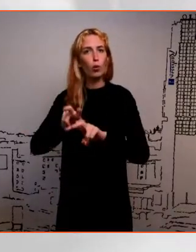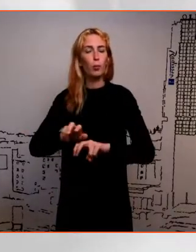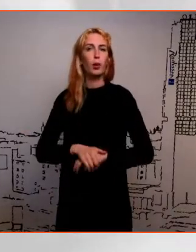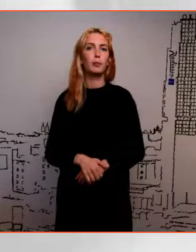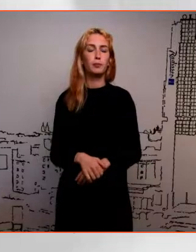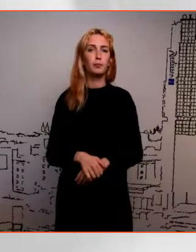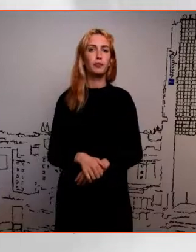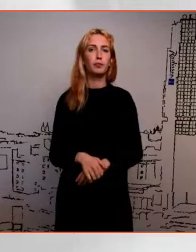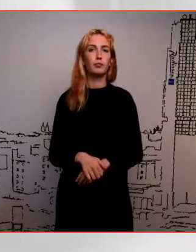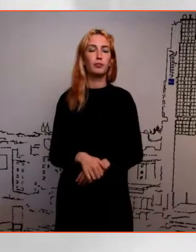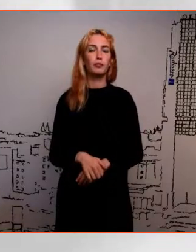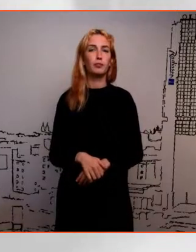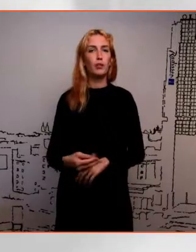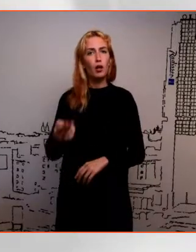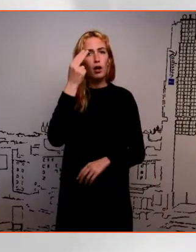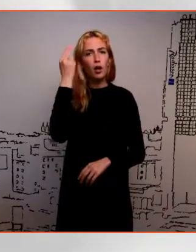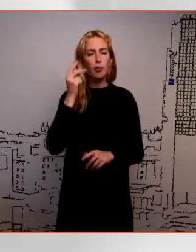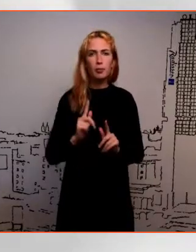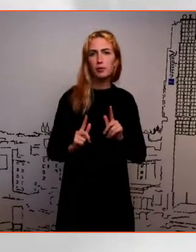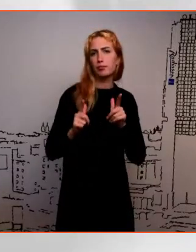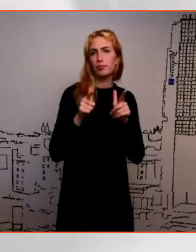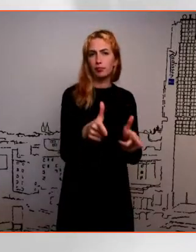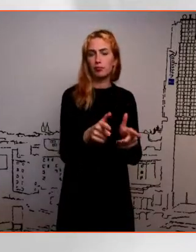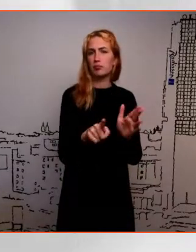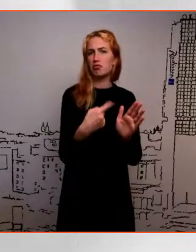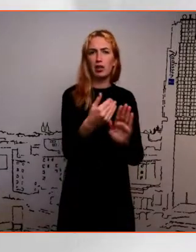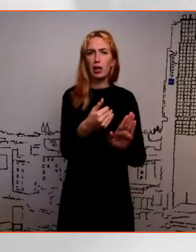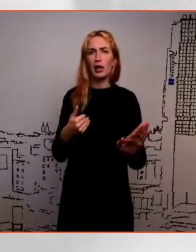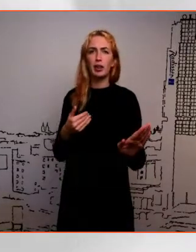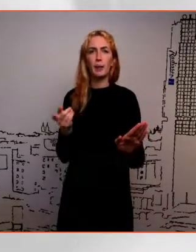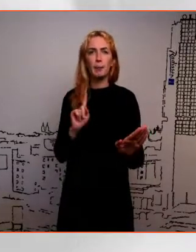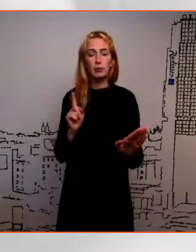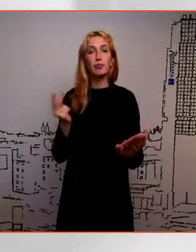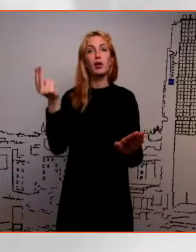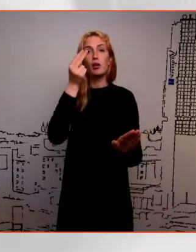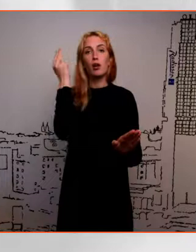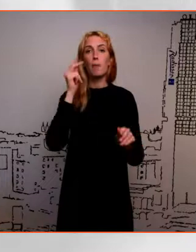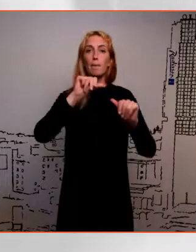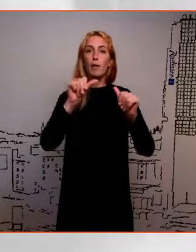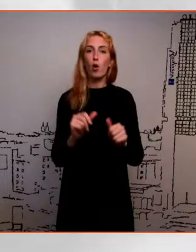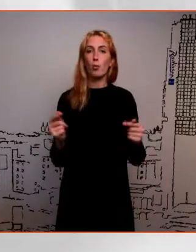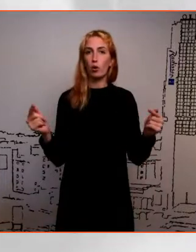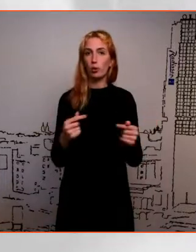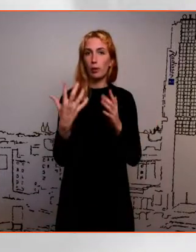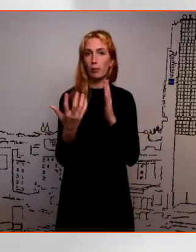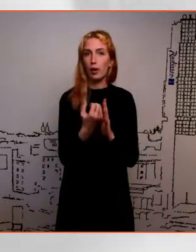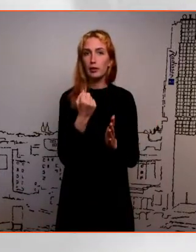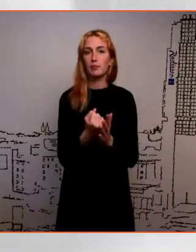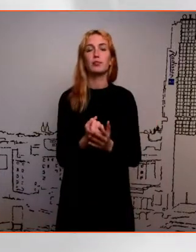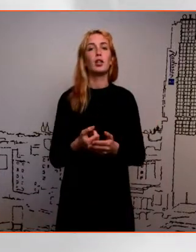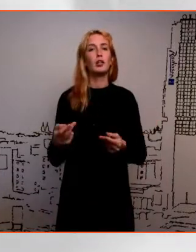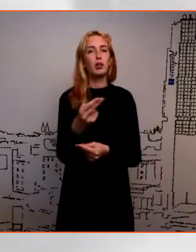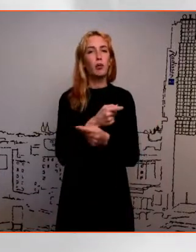Mis see õppima minemisele veel eelneb? Sobiv õppevorm võibolla leidtakse, et ma lähen scrollin sinna